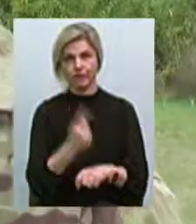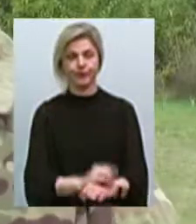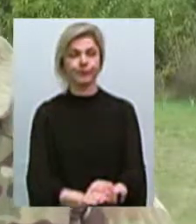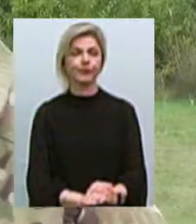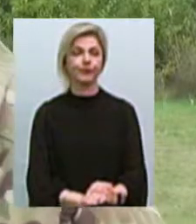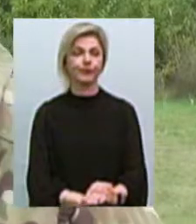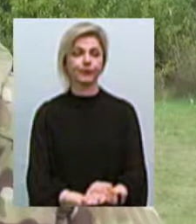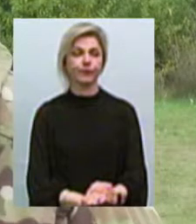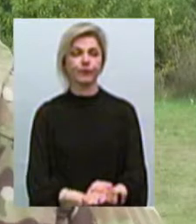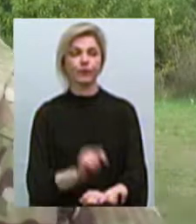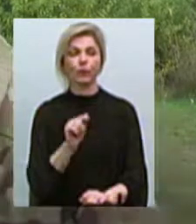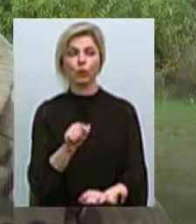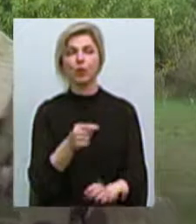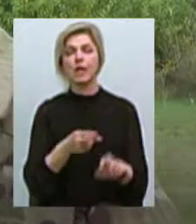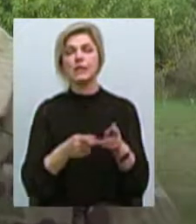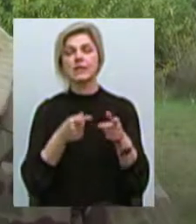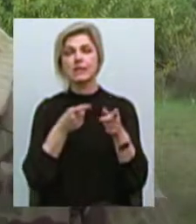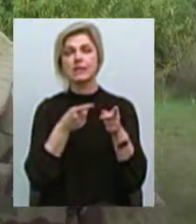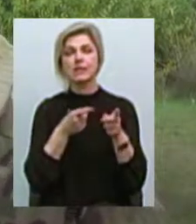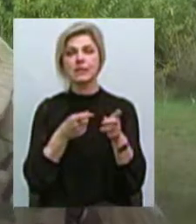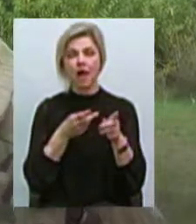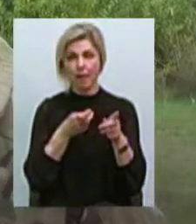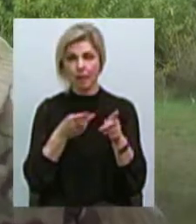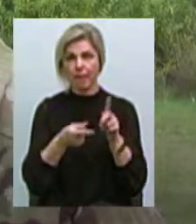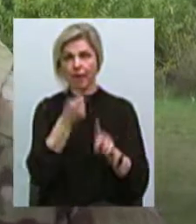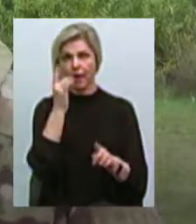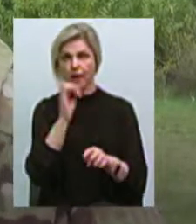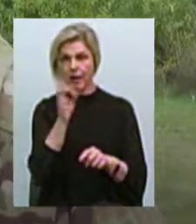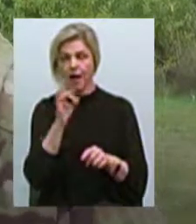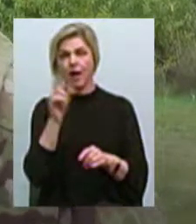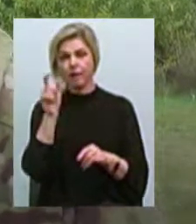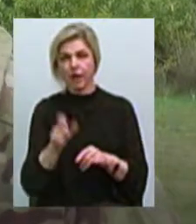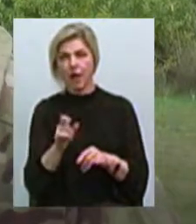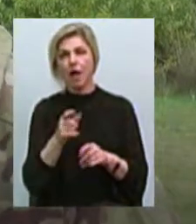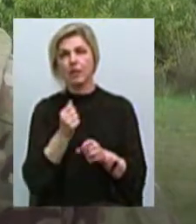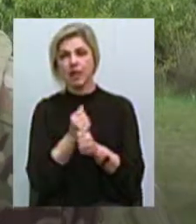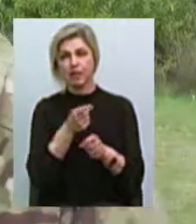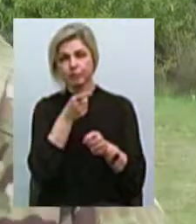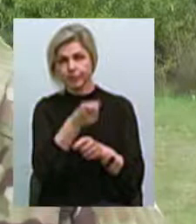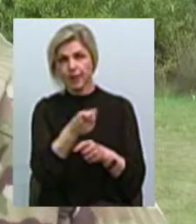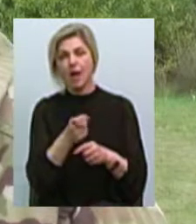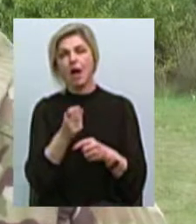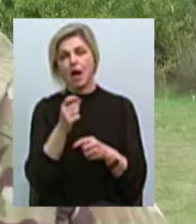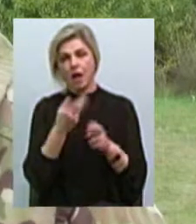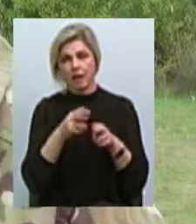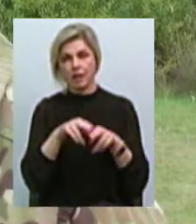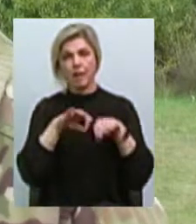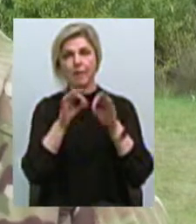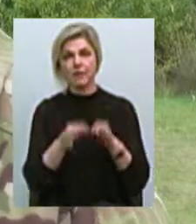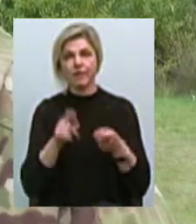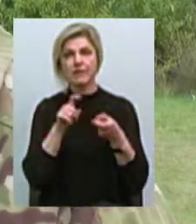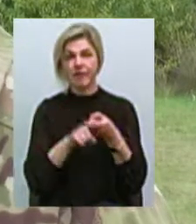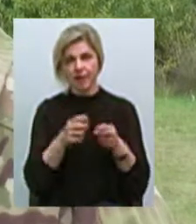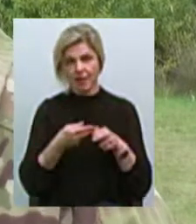таке поняття як снайпер, це люди, які володіють вправно влучною зброєю на далекій відстані. Снайпінг – це мистецтво, пов'язане з цією